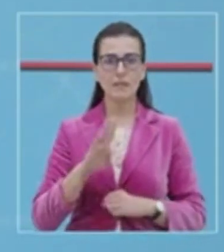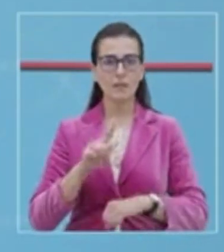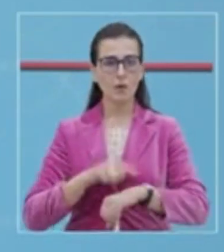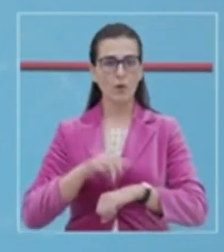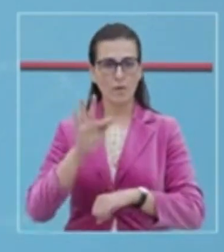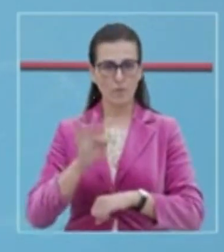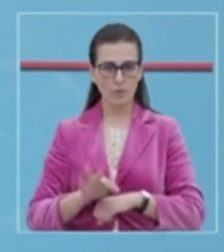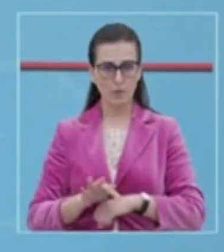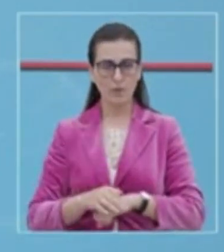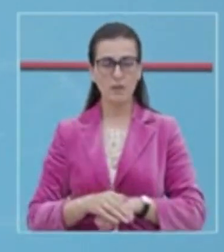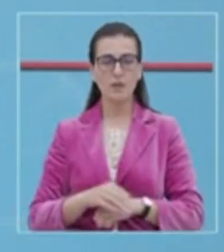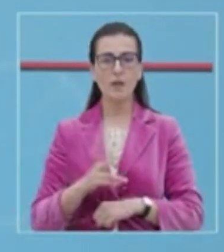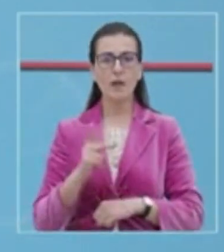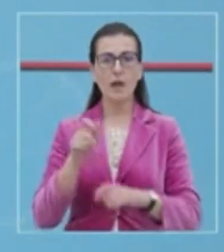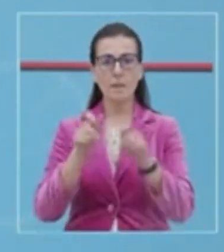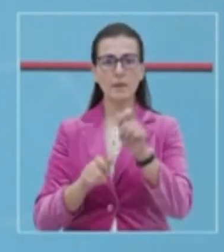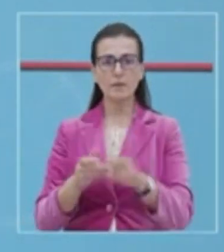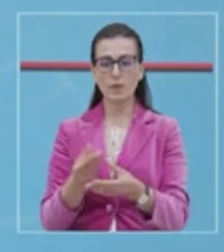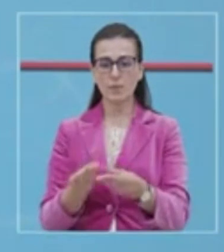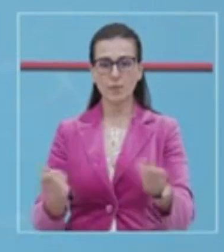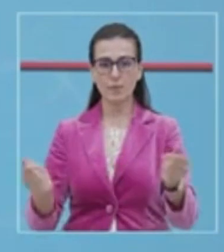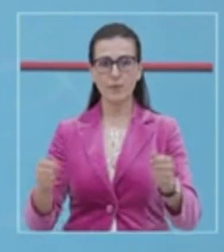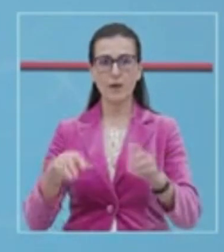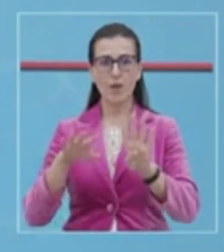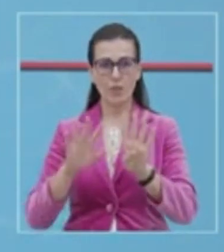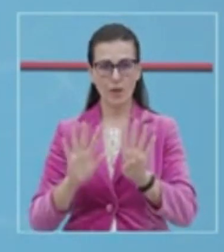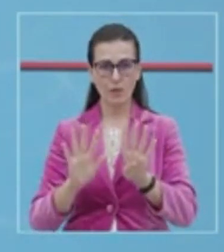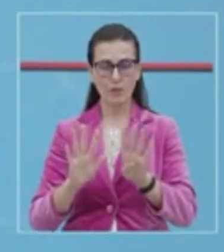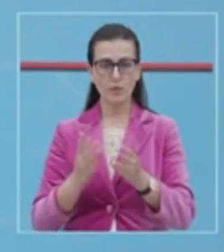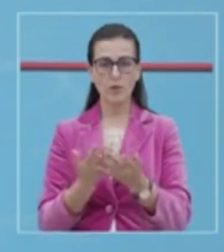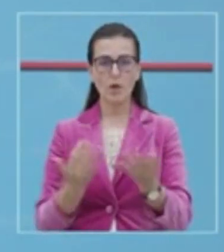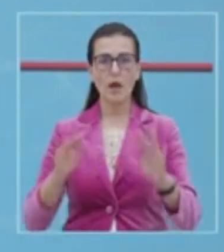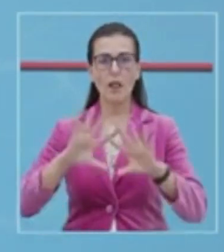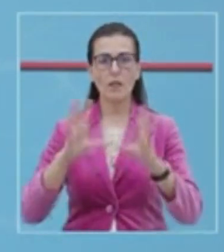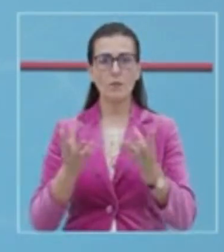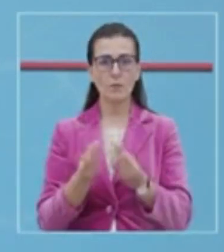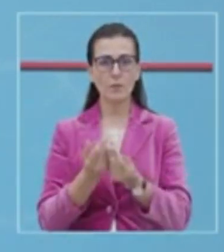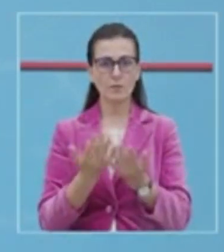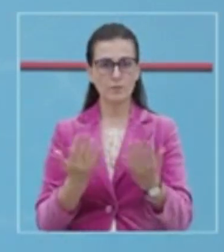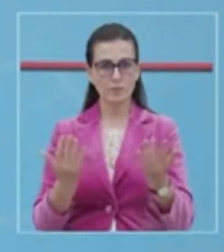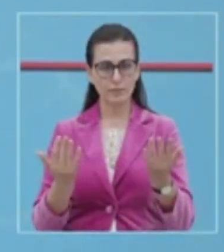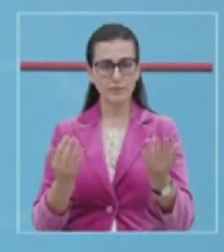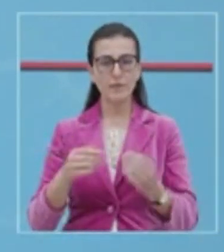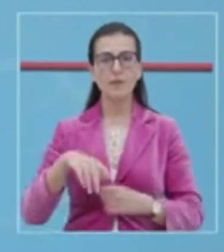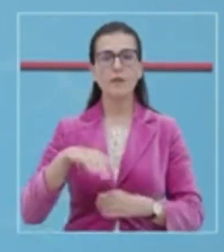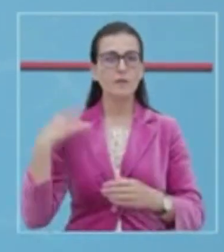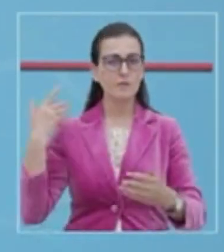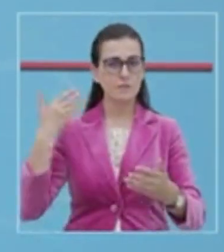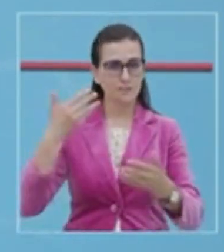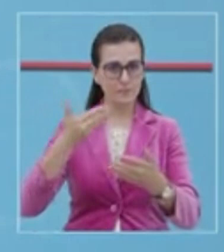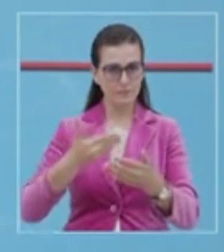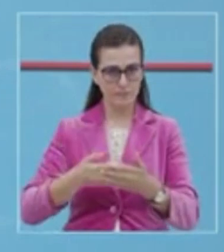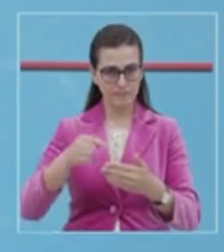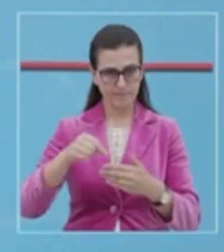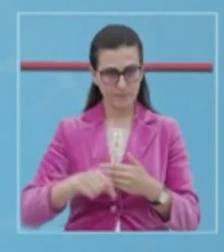24 orëve të fundit, janë shëruar 9 qytetar duke e quar nëmrin total të të shëruarve që nga